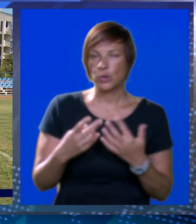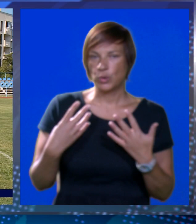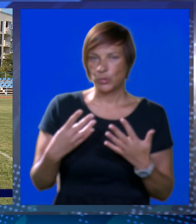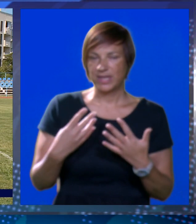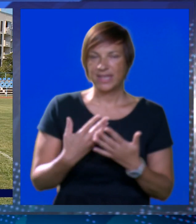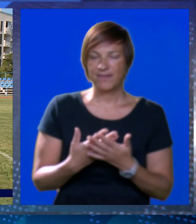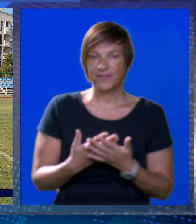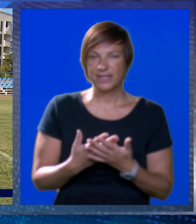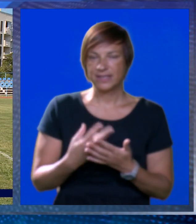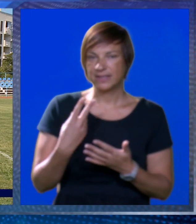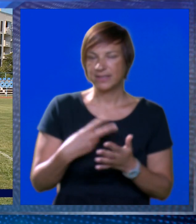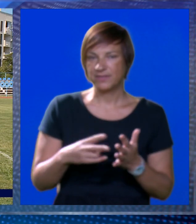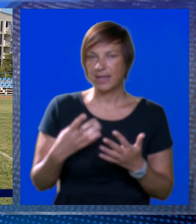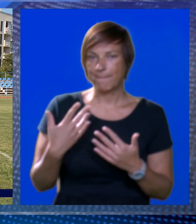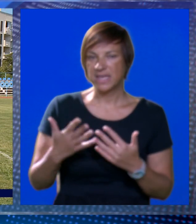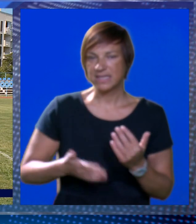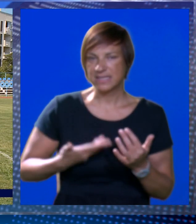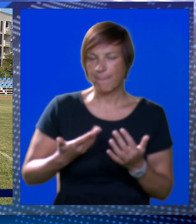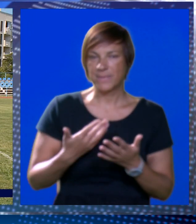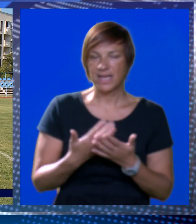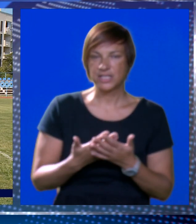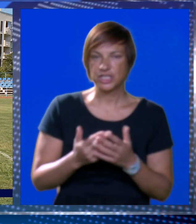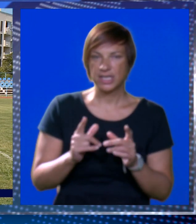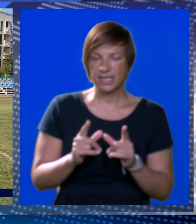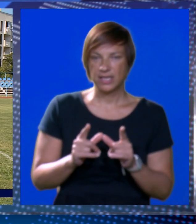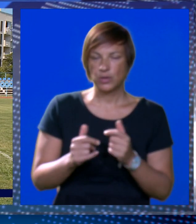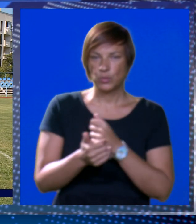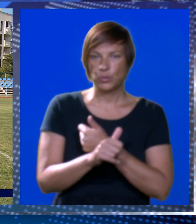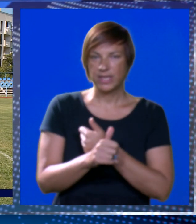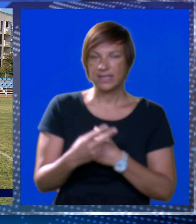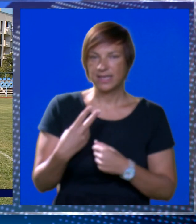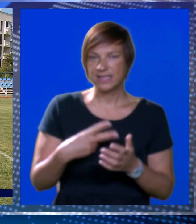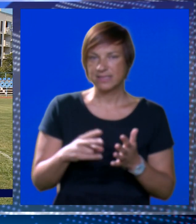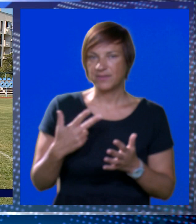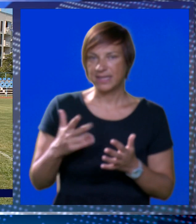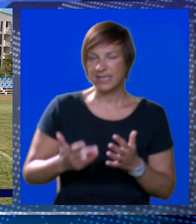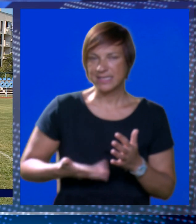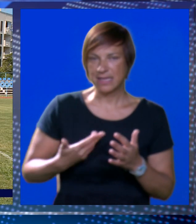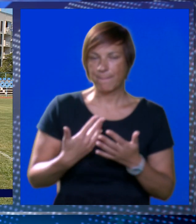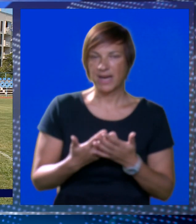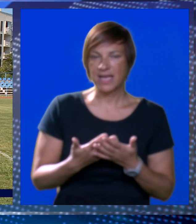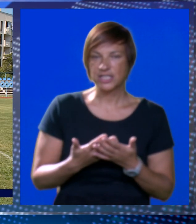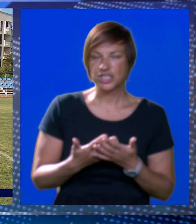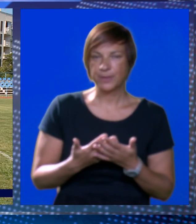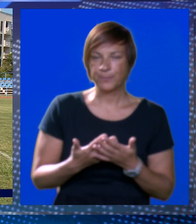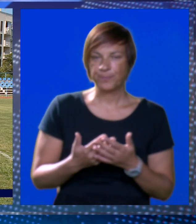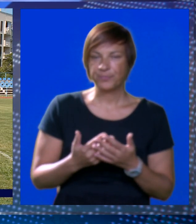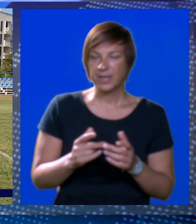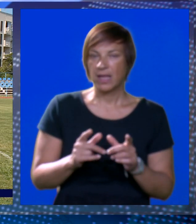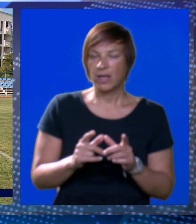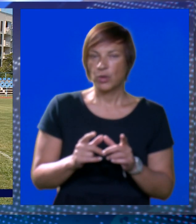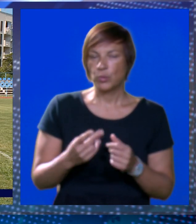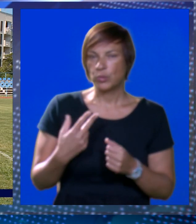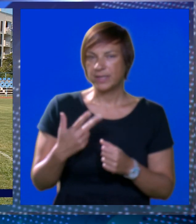u devet se to se odzove, to su dvije petnesto i mlađi, zatim u jedanest dvije trinesto i mlađi, mlađi pioniri